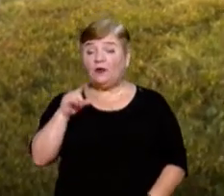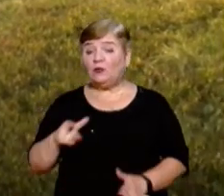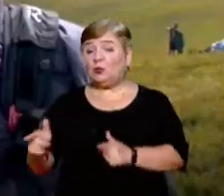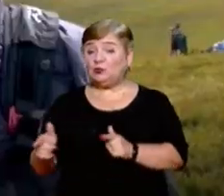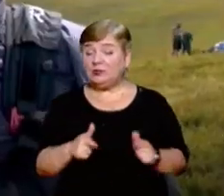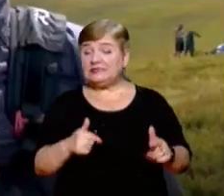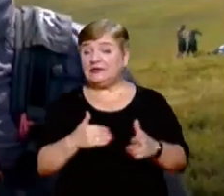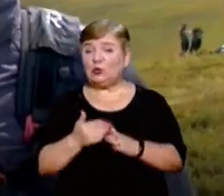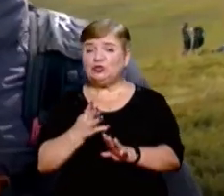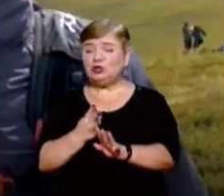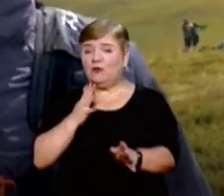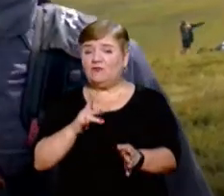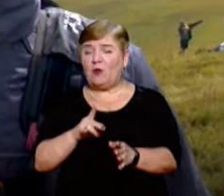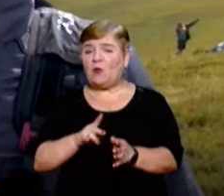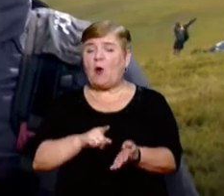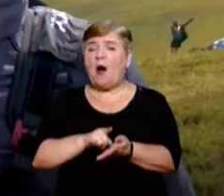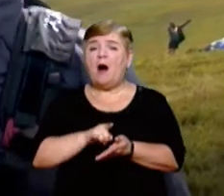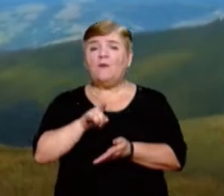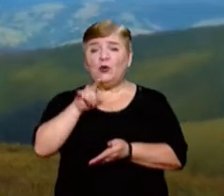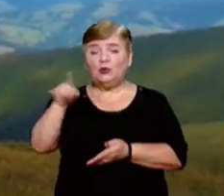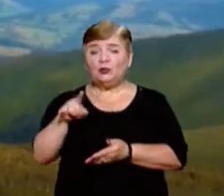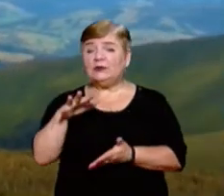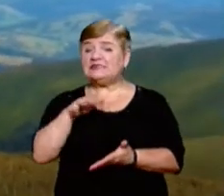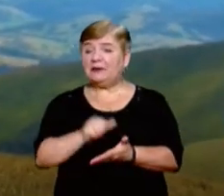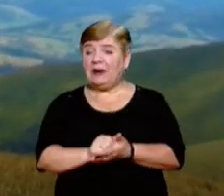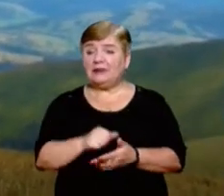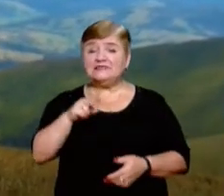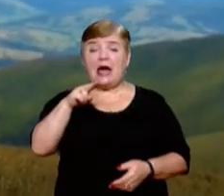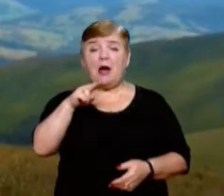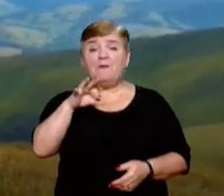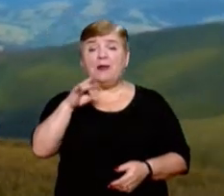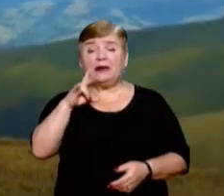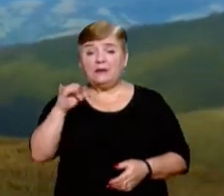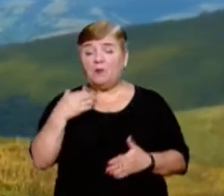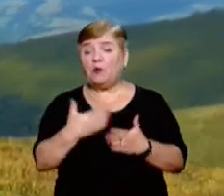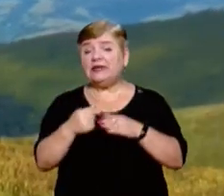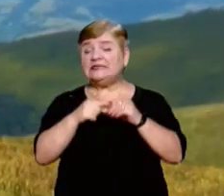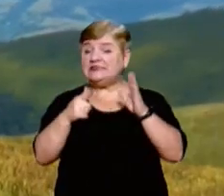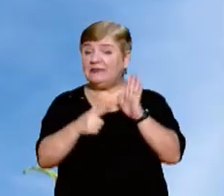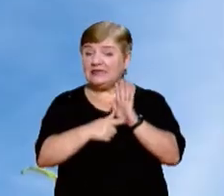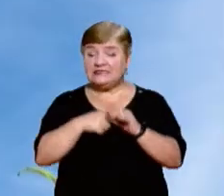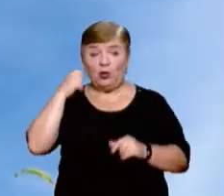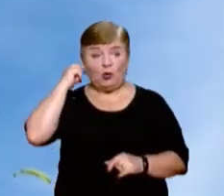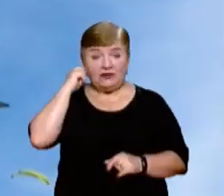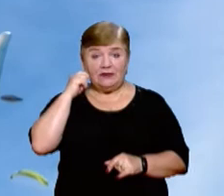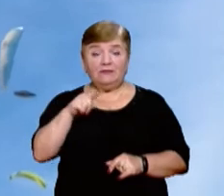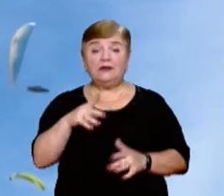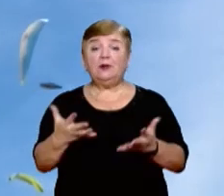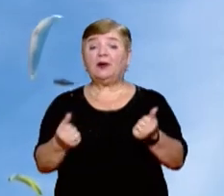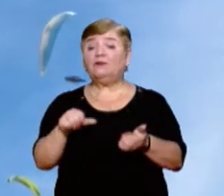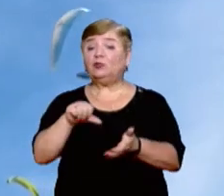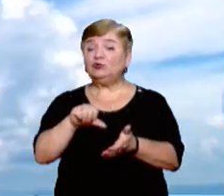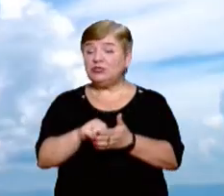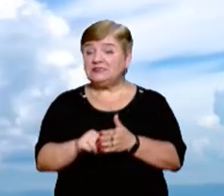чергового польоту. Спортсмен приїхав з Києва, займається парапланеризмом понад 17 років. За цей період брав участь у